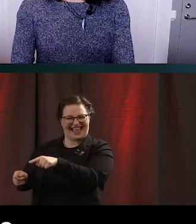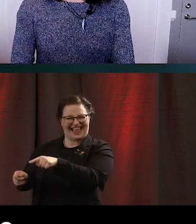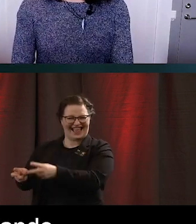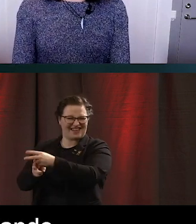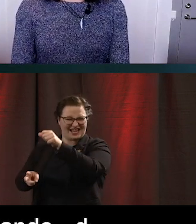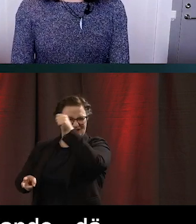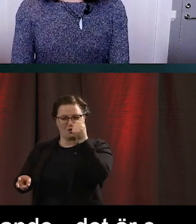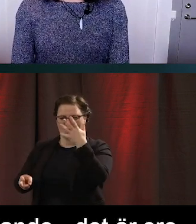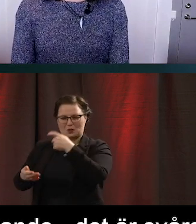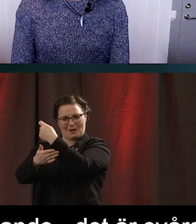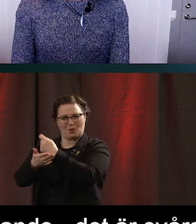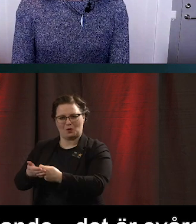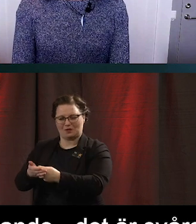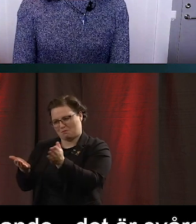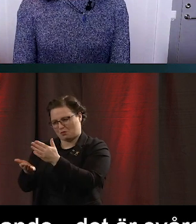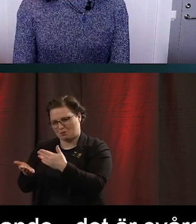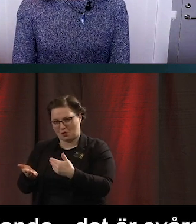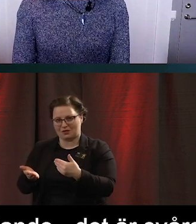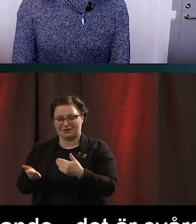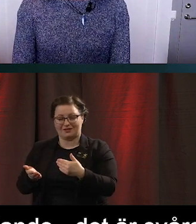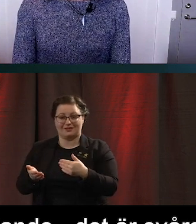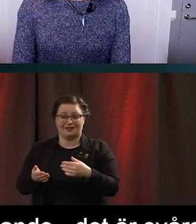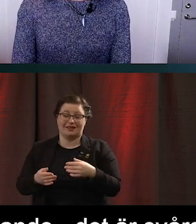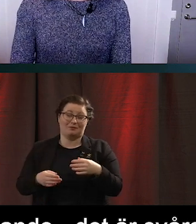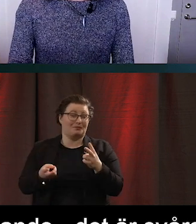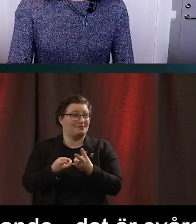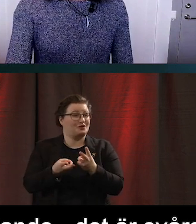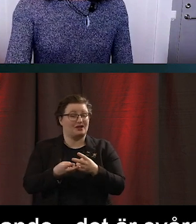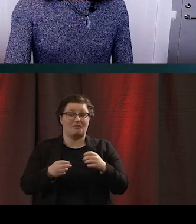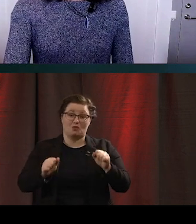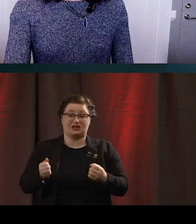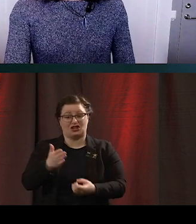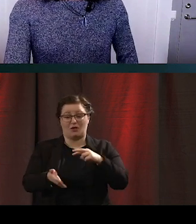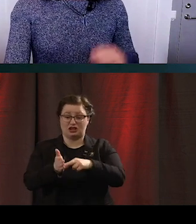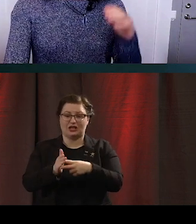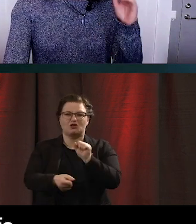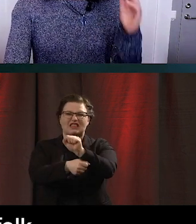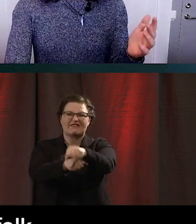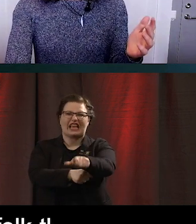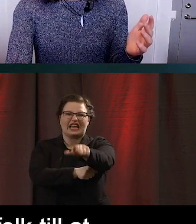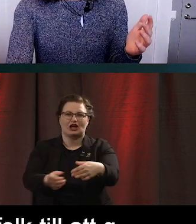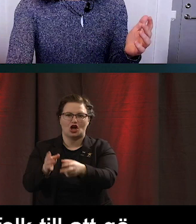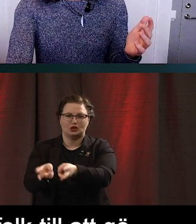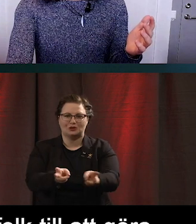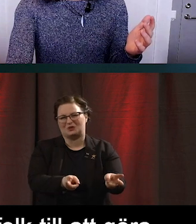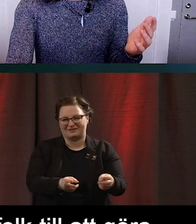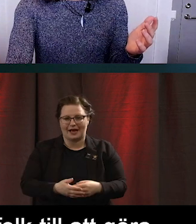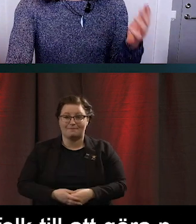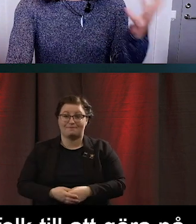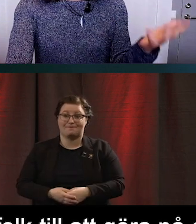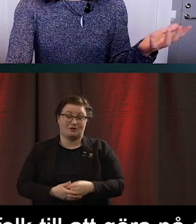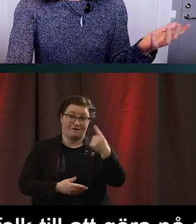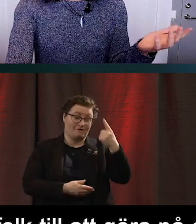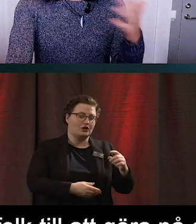att designa för eller emot att göra system som tvingar folk att göra på ett visst sätt. Så det omedvetna handlar om